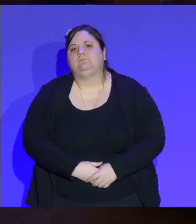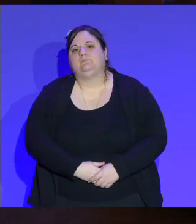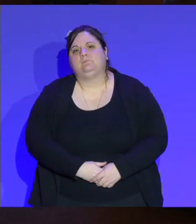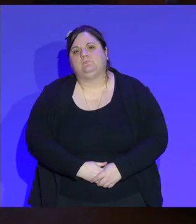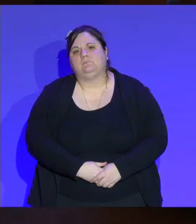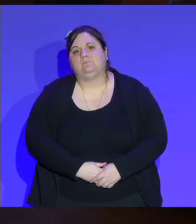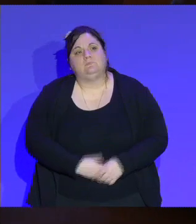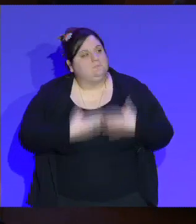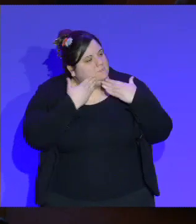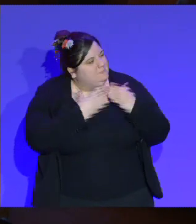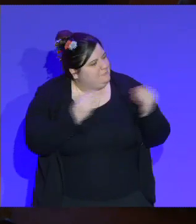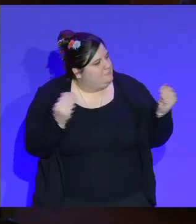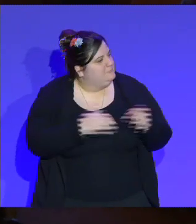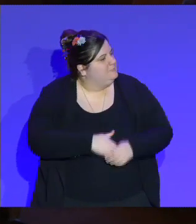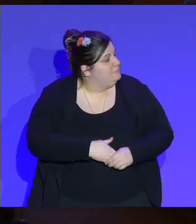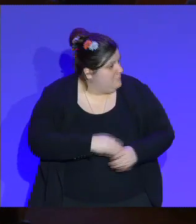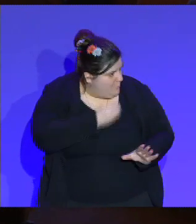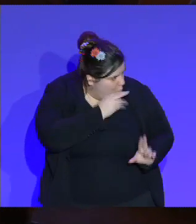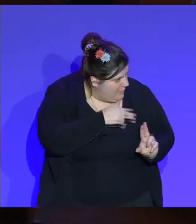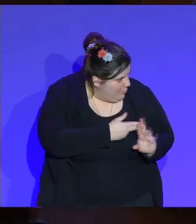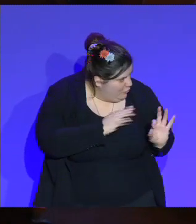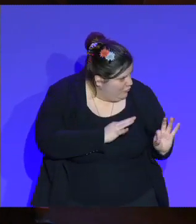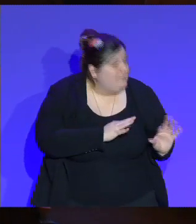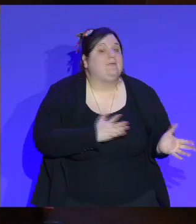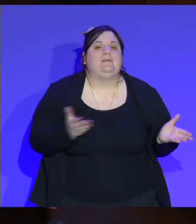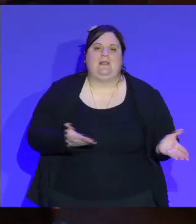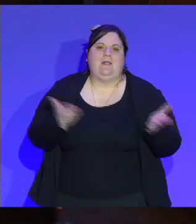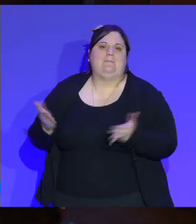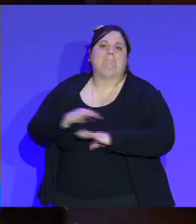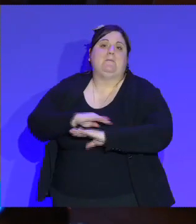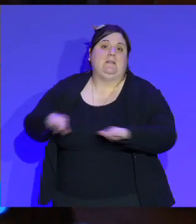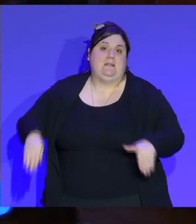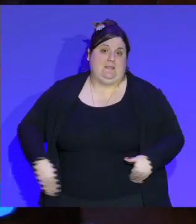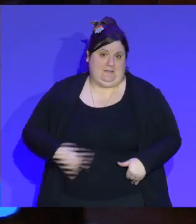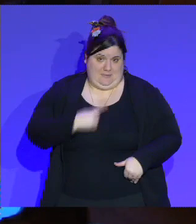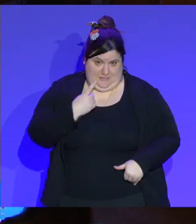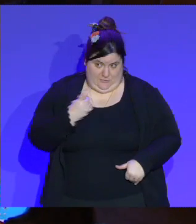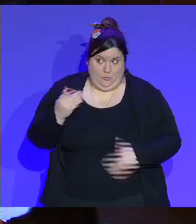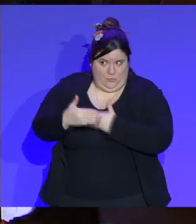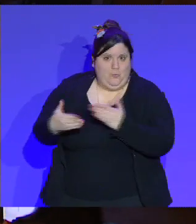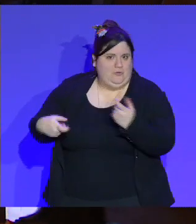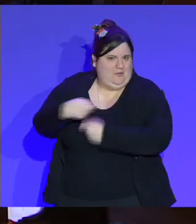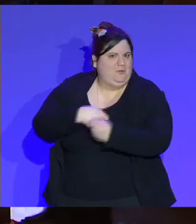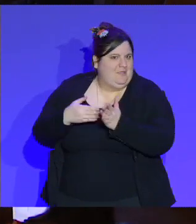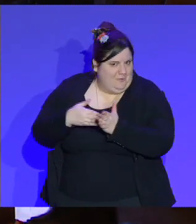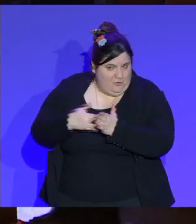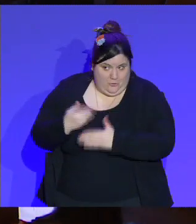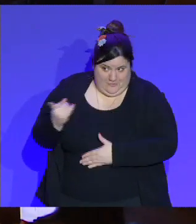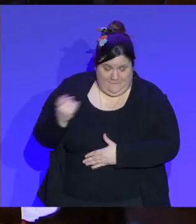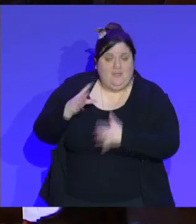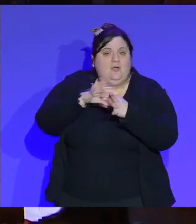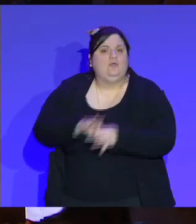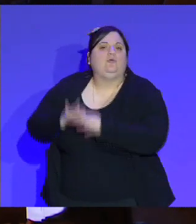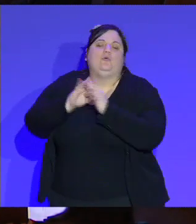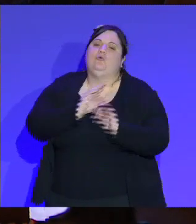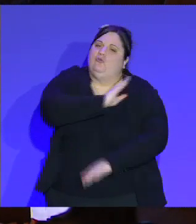C'est bon pour la réponse, Olivier ? Merci. Dernière question. Elle nous vient du monde économique aussi et de l'union sport et cycle. La